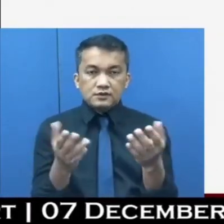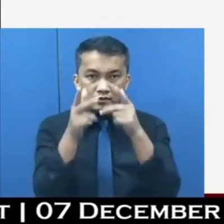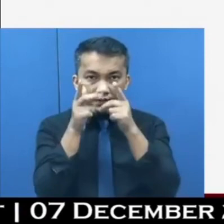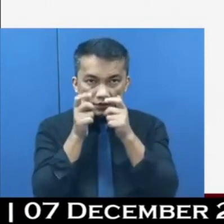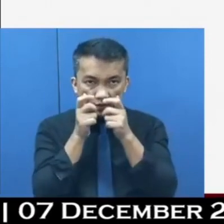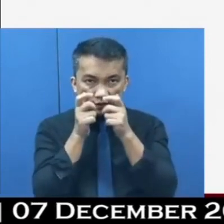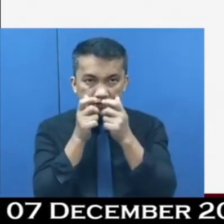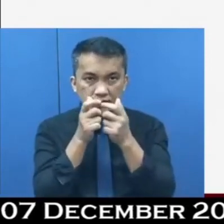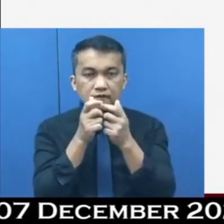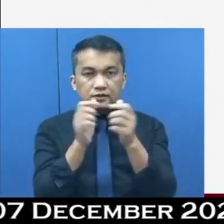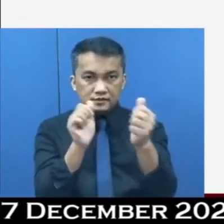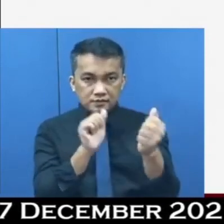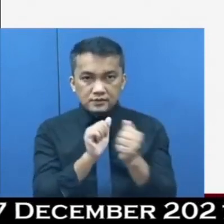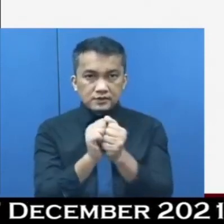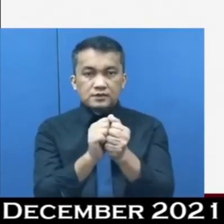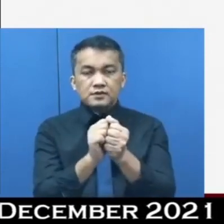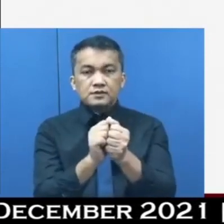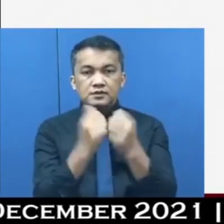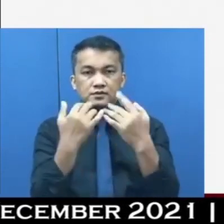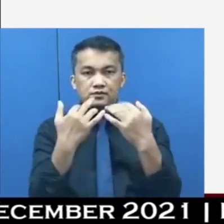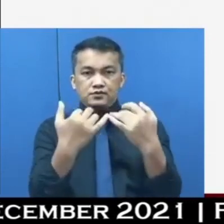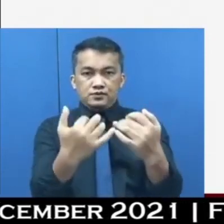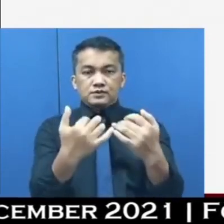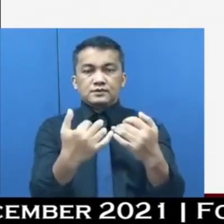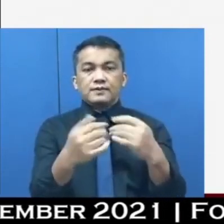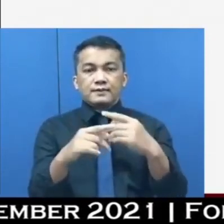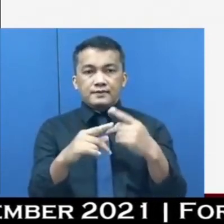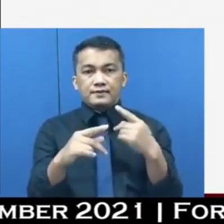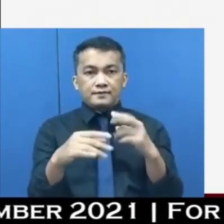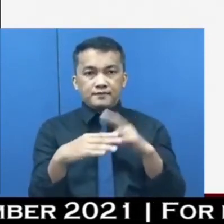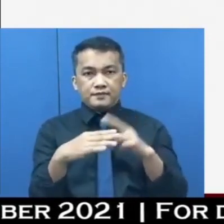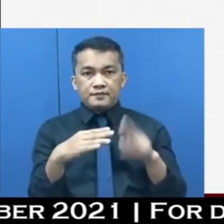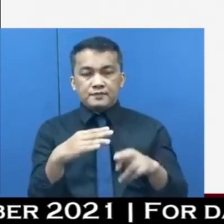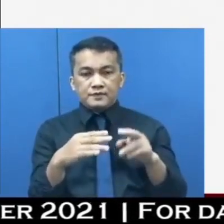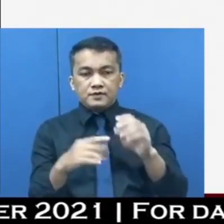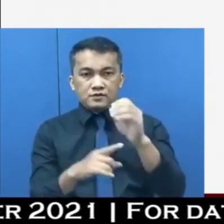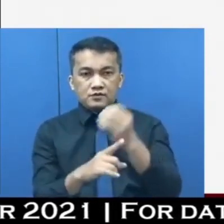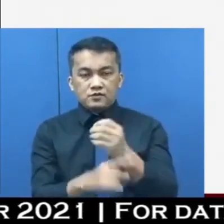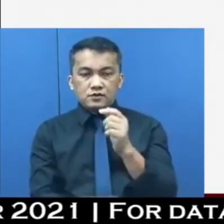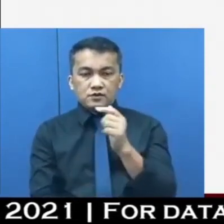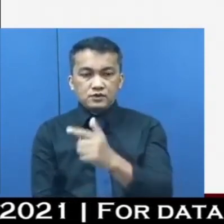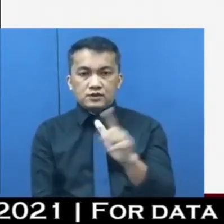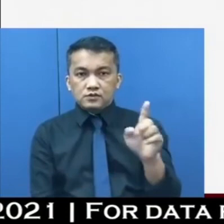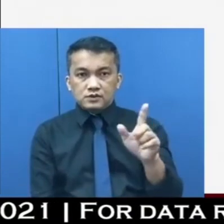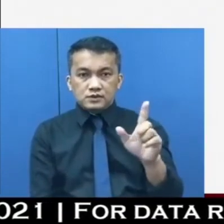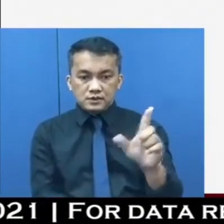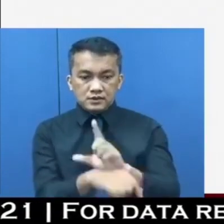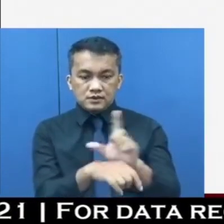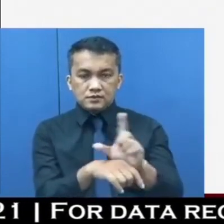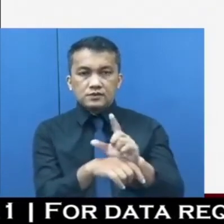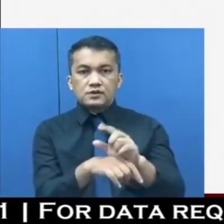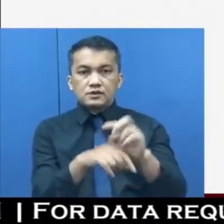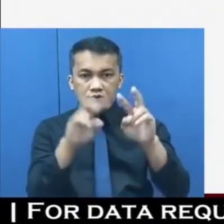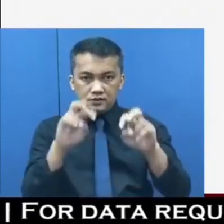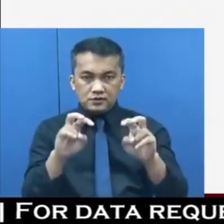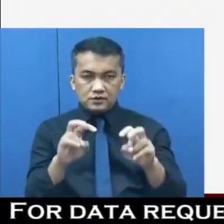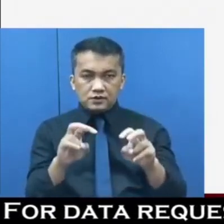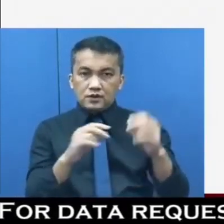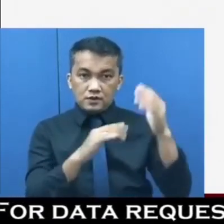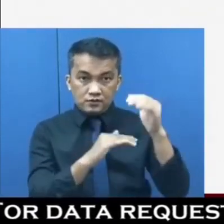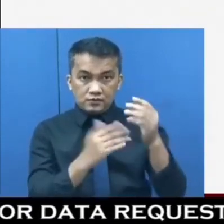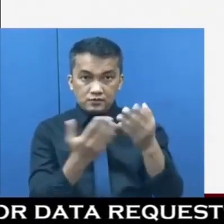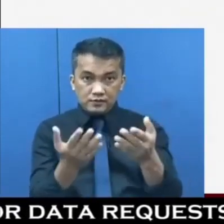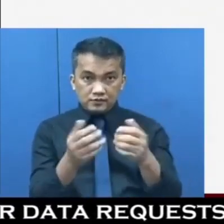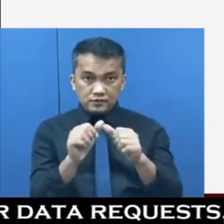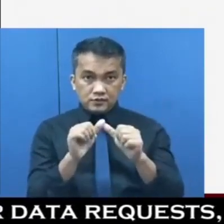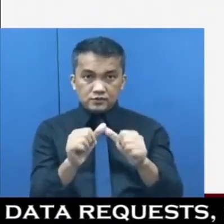at pagsali sa press briefing ng preliminary results ng October 2021 Labor Force Survey sana patuloy po